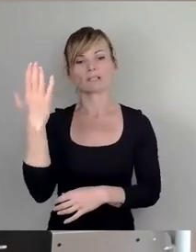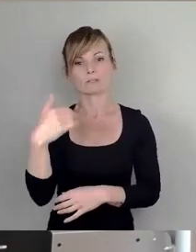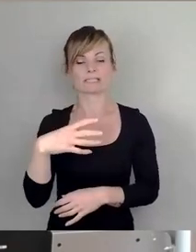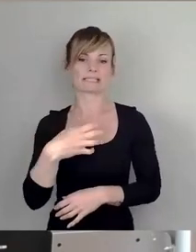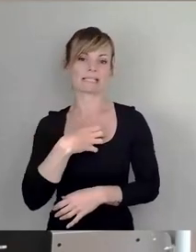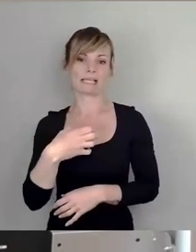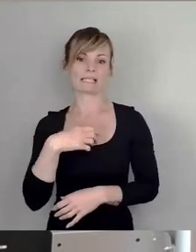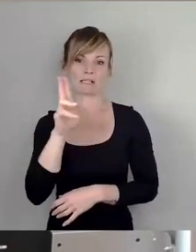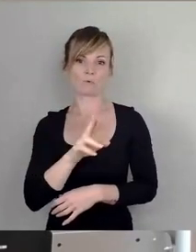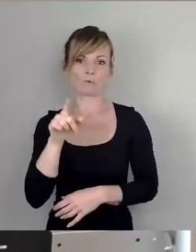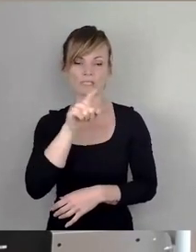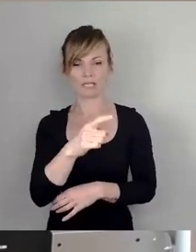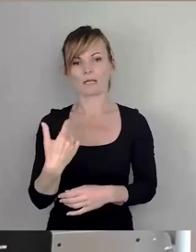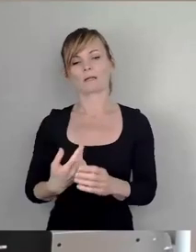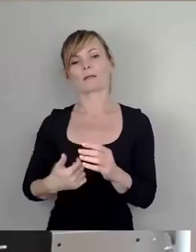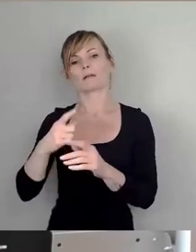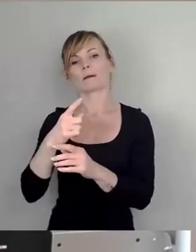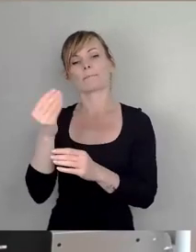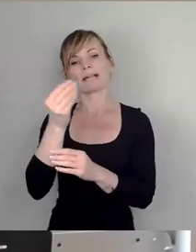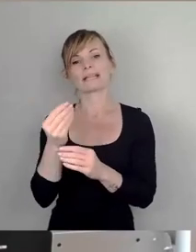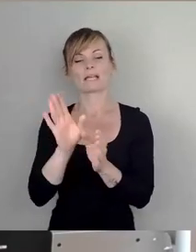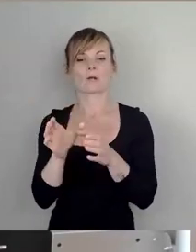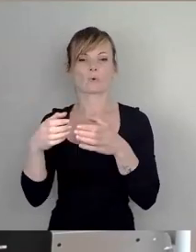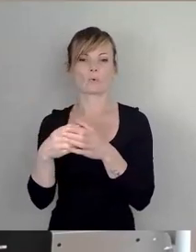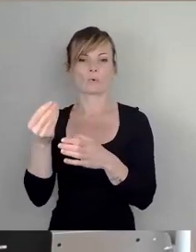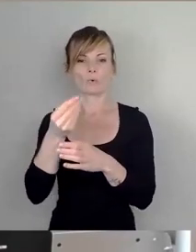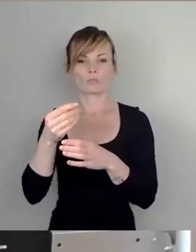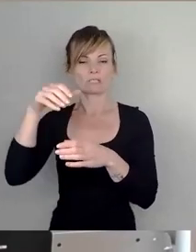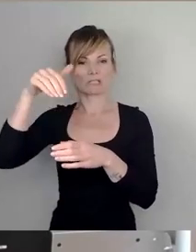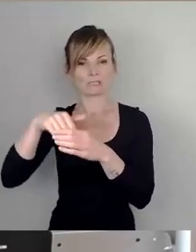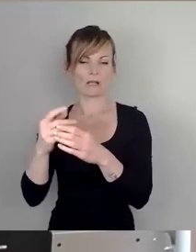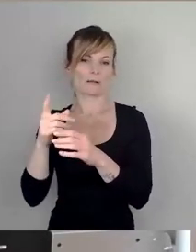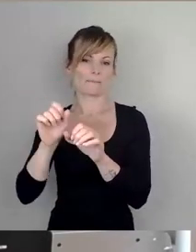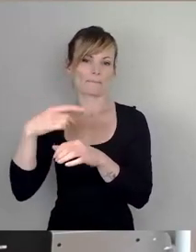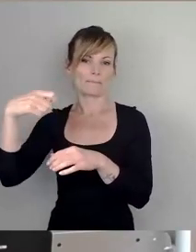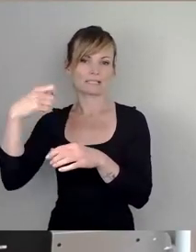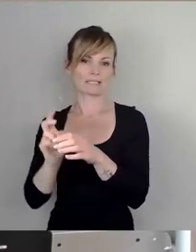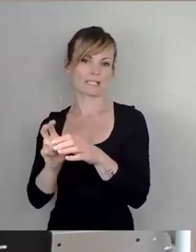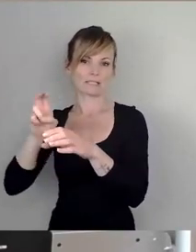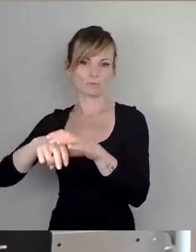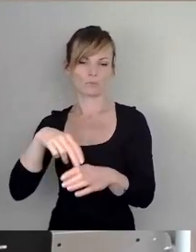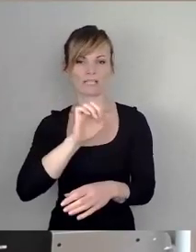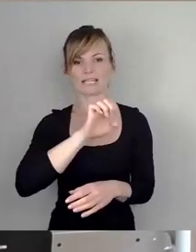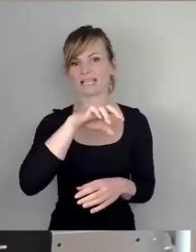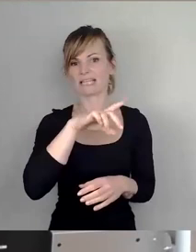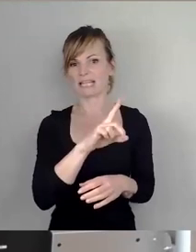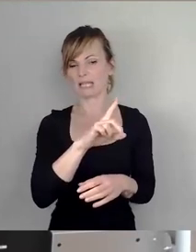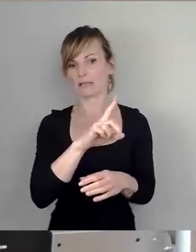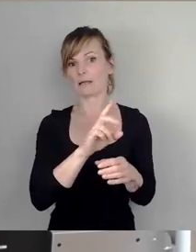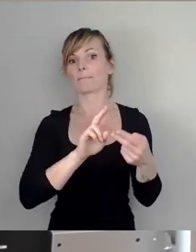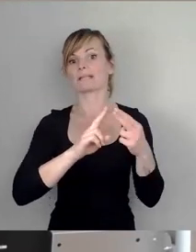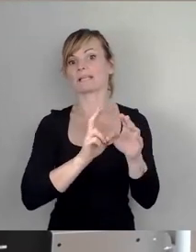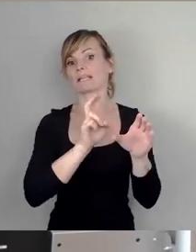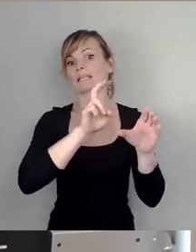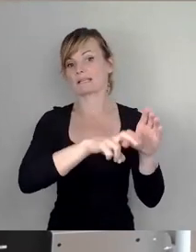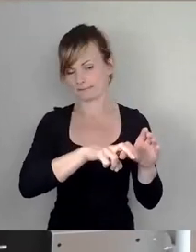Präsident des Verbandes Bildender Künstler und Mitglied des Zentralkomitees der SED. Im eigens beauftragten 30